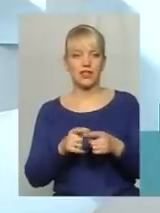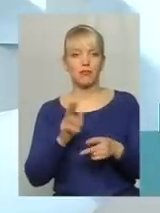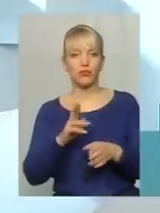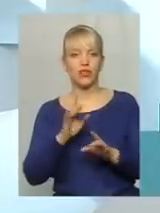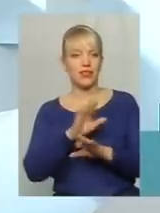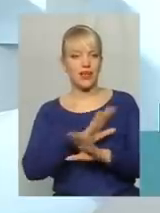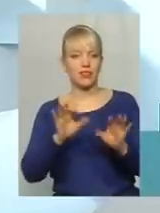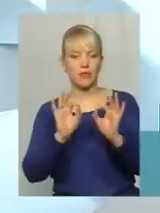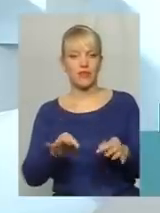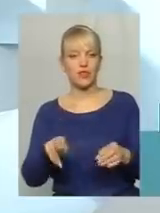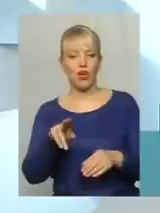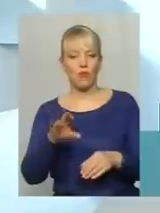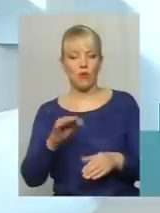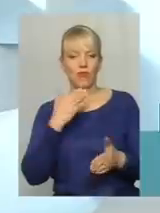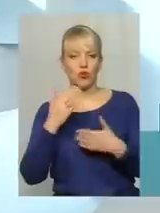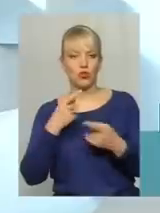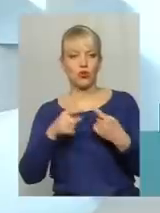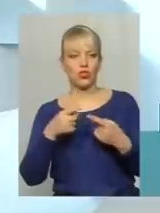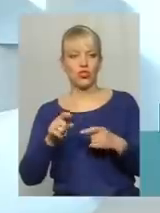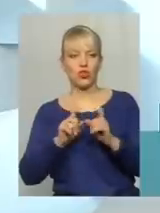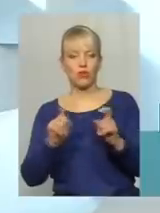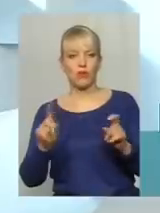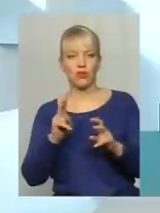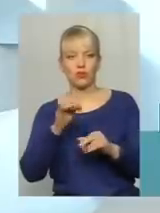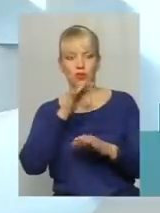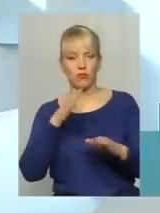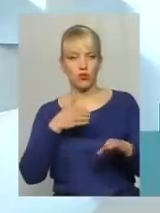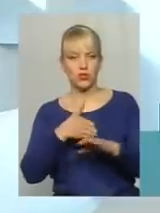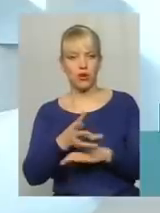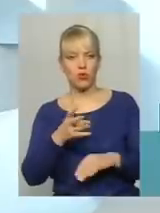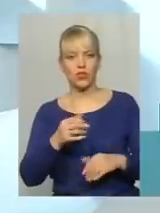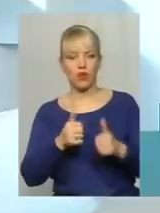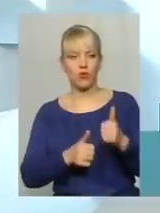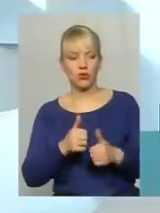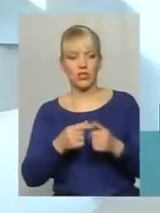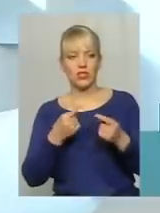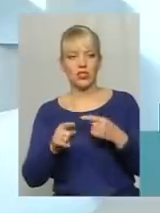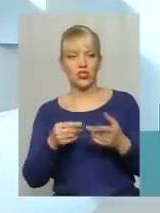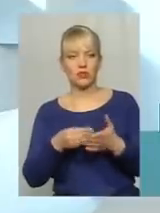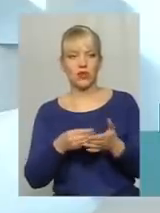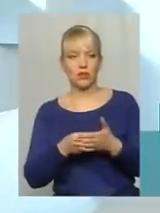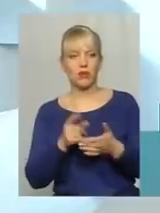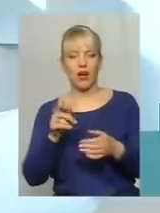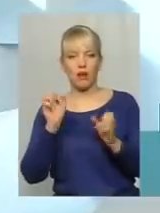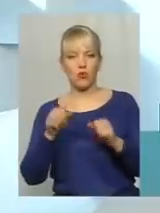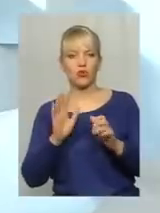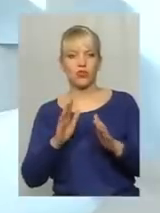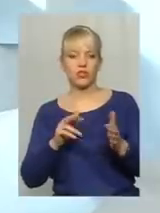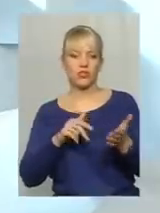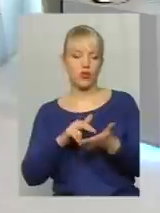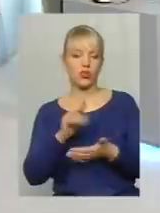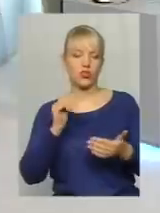мінімум несправедливо по відношенню до інших компаній, які не можуть заходити на конкурс з якимись іншим тарифом, вони заходять тільки з новим.